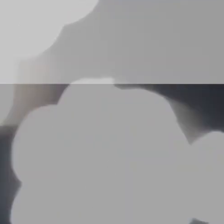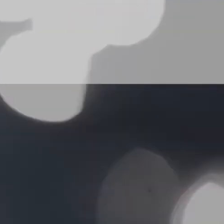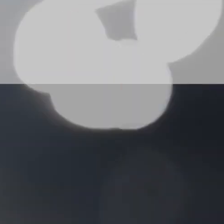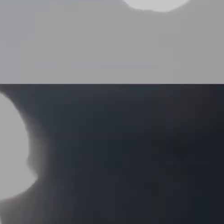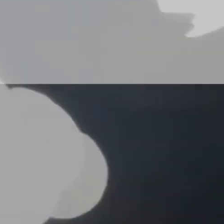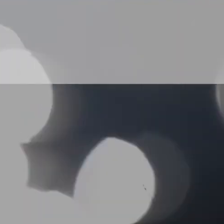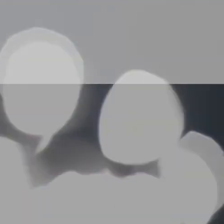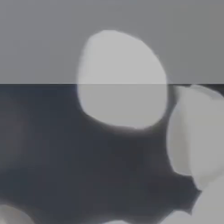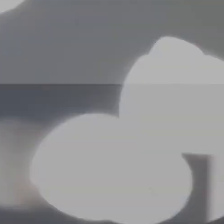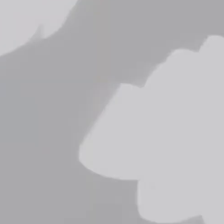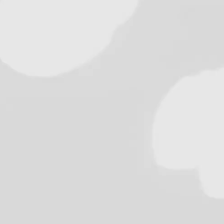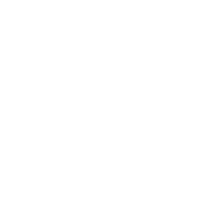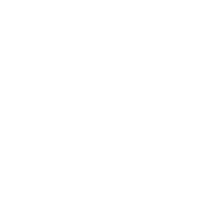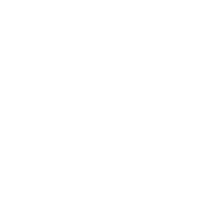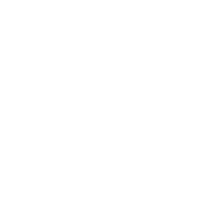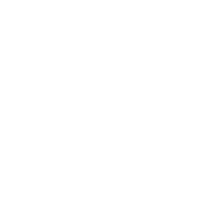Svensktextning.nu